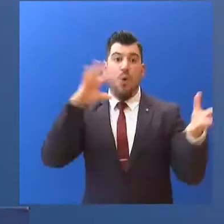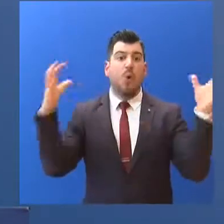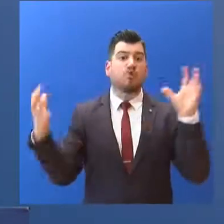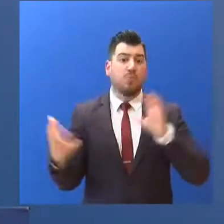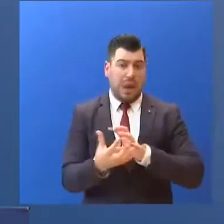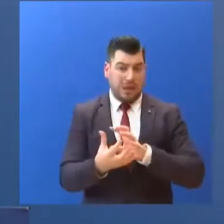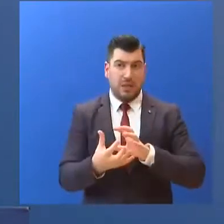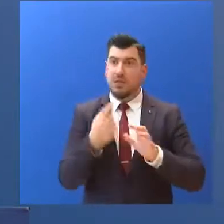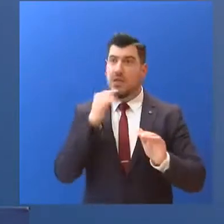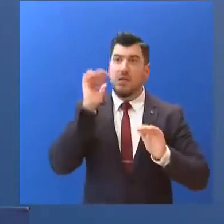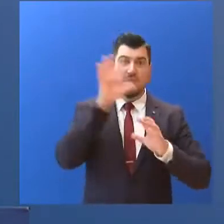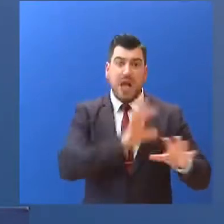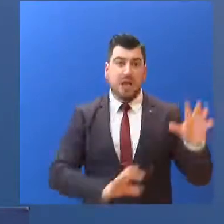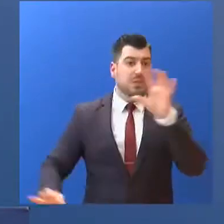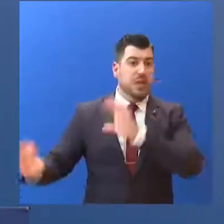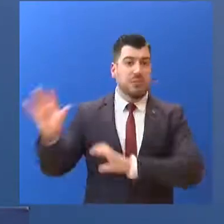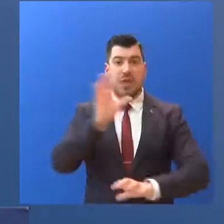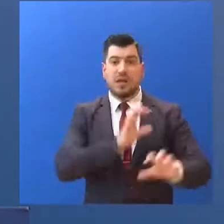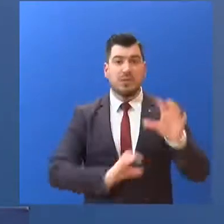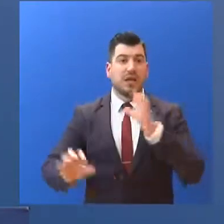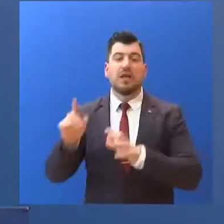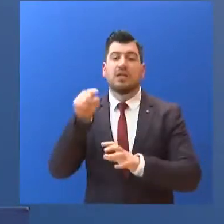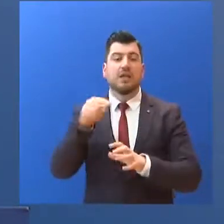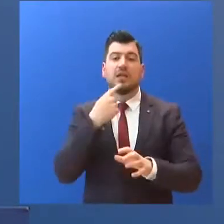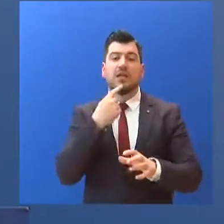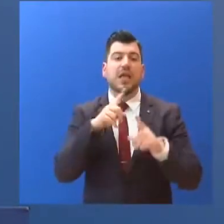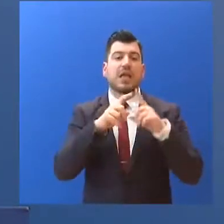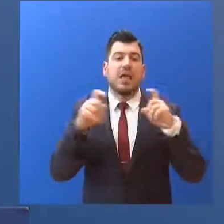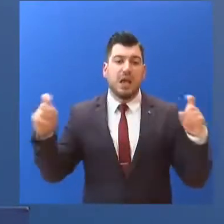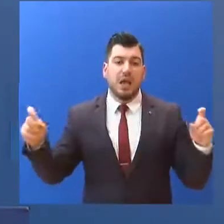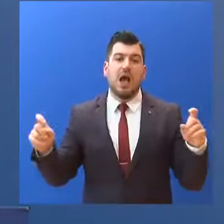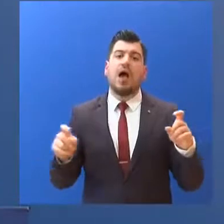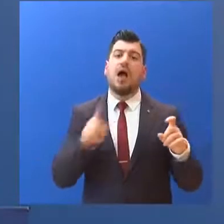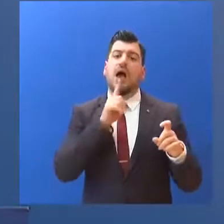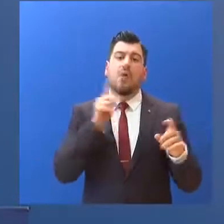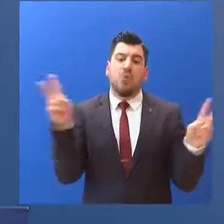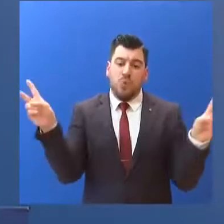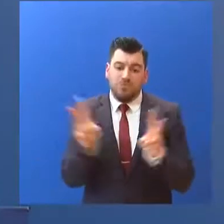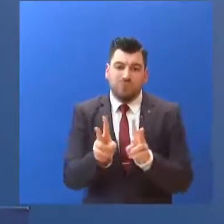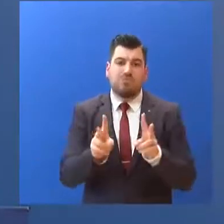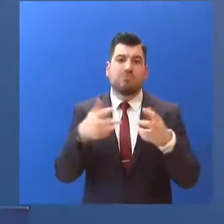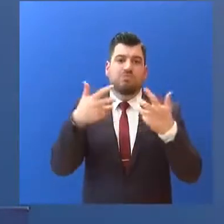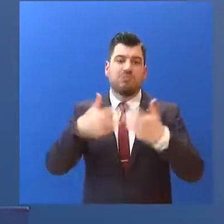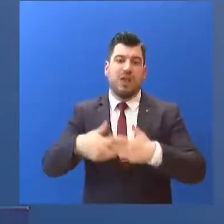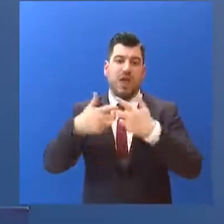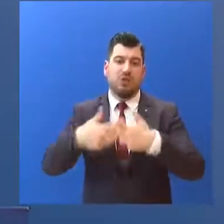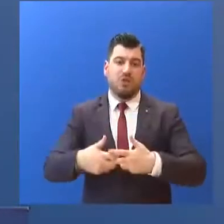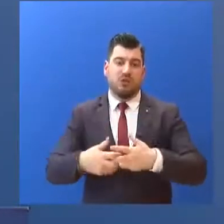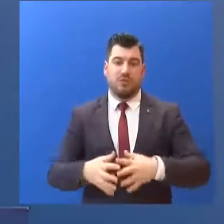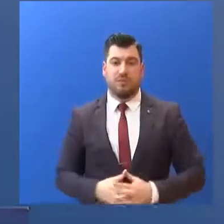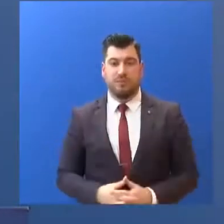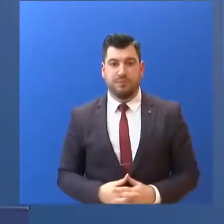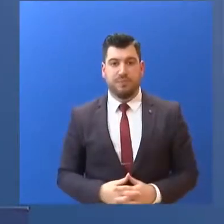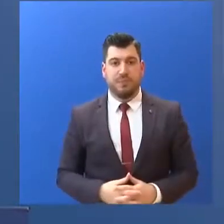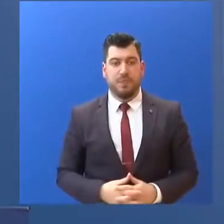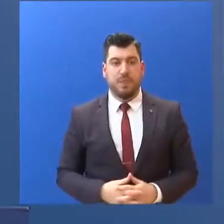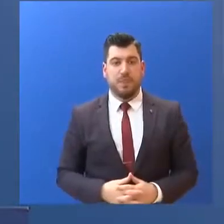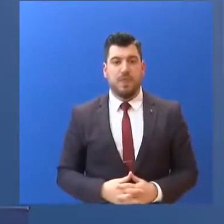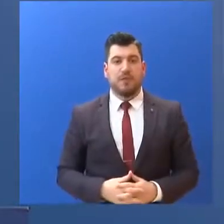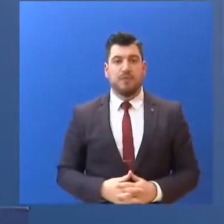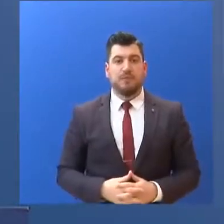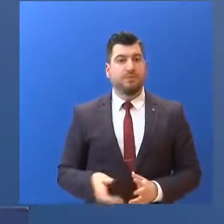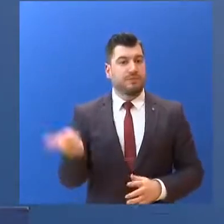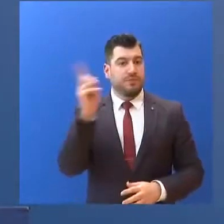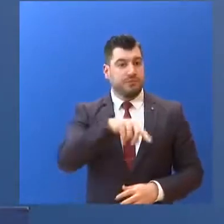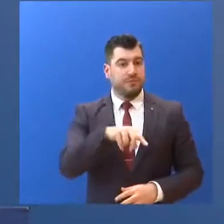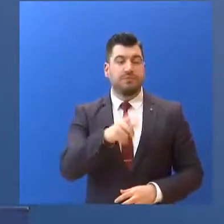συγκεκριμένες προμήθειες... από πολύ συγκεκριμένες και περιορισμένες πηγές προμήθειών. Η κυρία Στεφανία Μουρελάτου από τον Αντένα... ρωτά